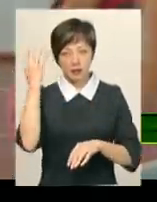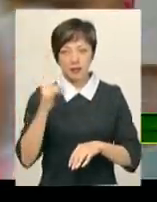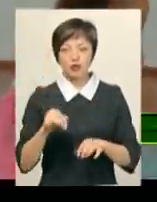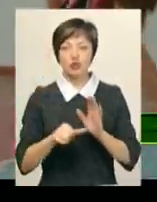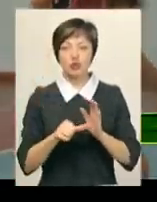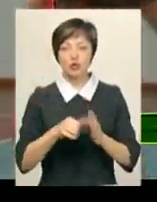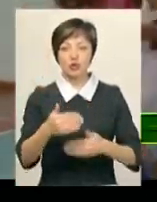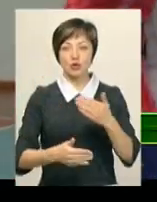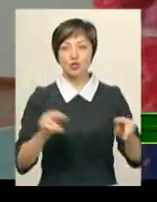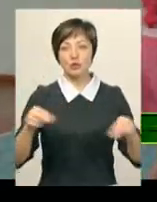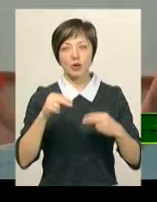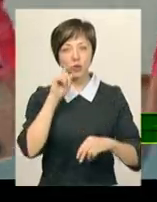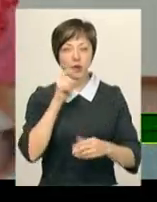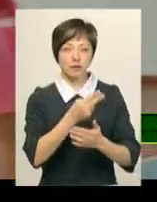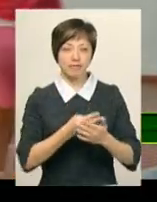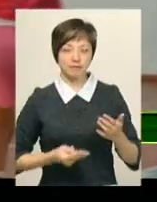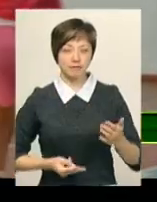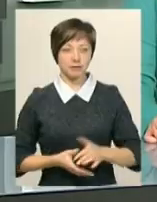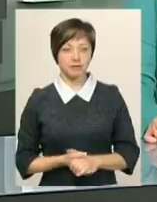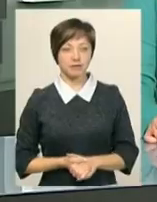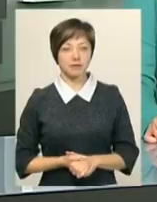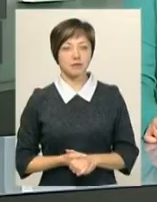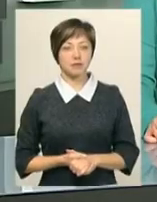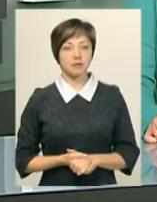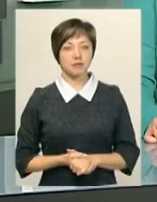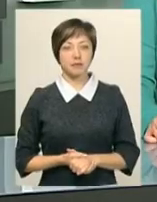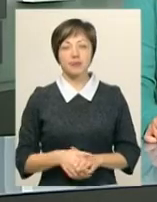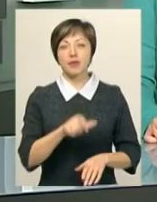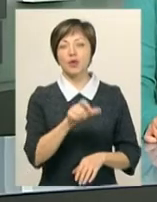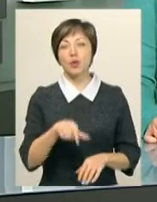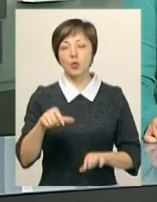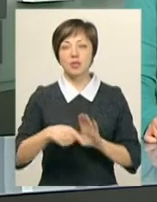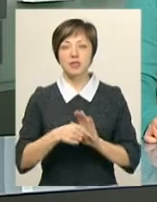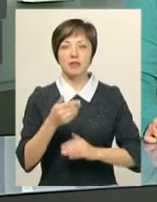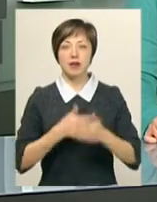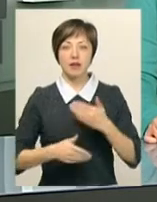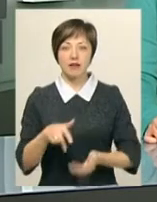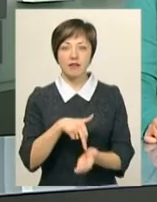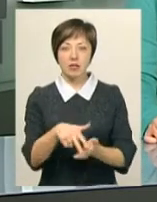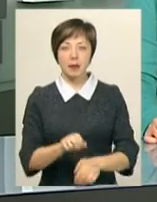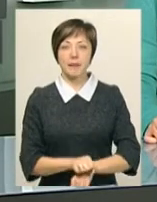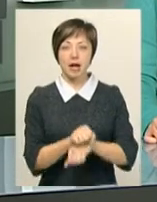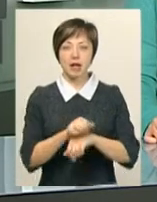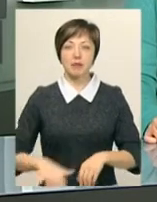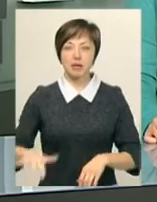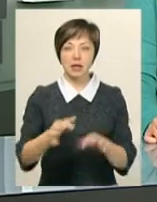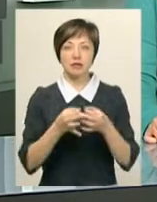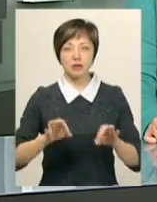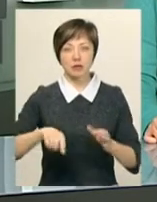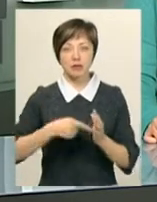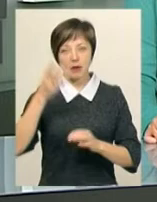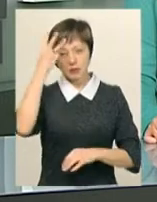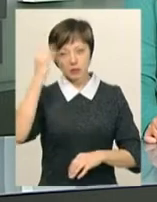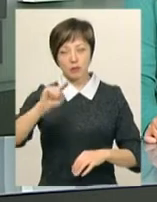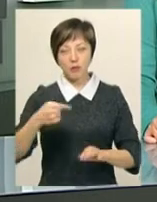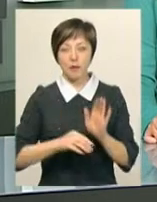чемпіонату України зазнав поразки. Люди з інвалідністю вийшли на пікет на Майдані Незалежності в Хмельницькому з